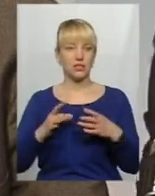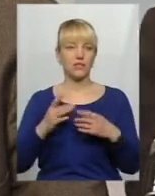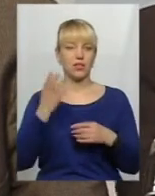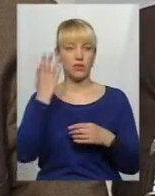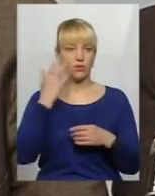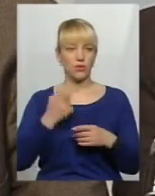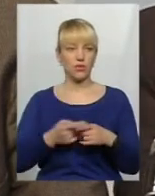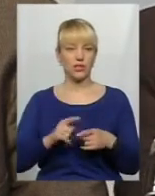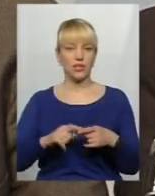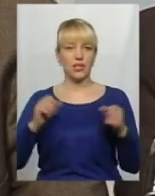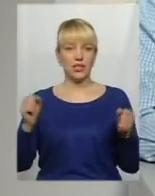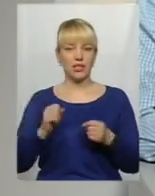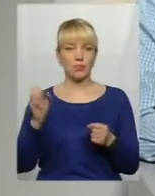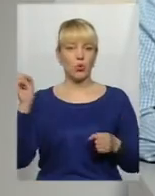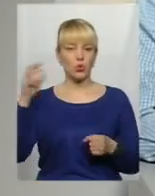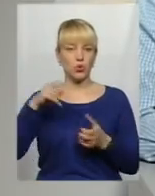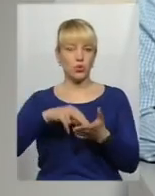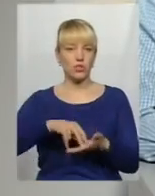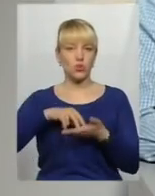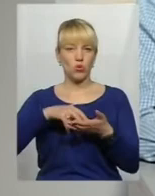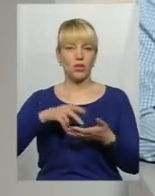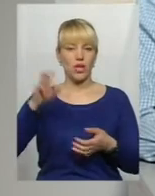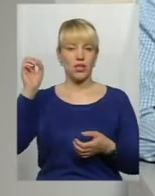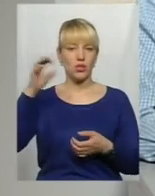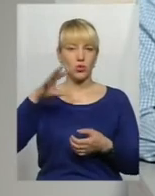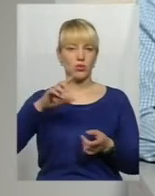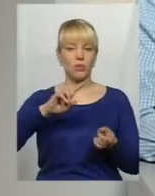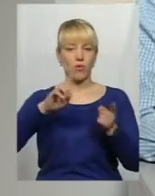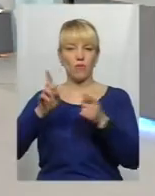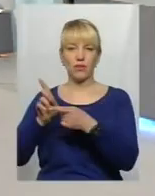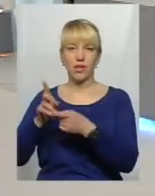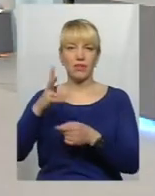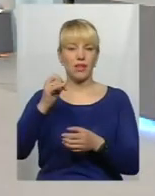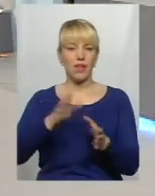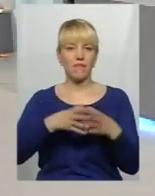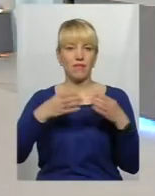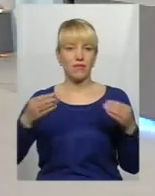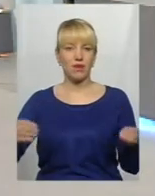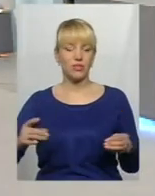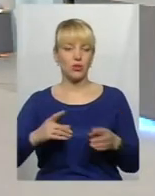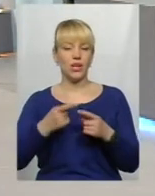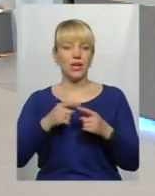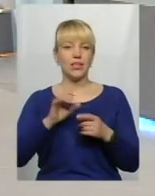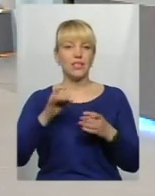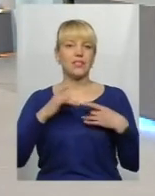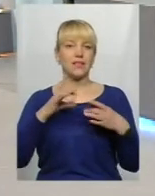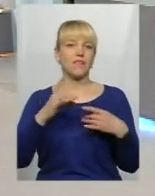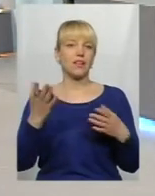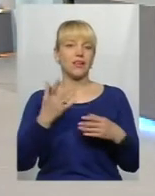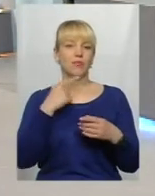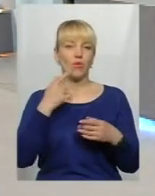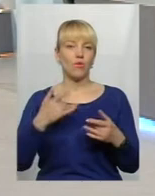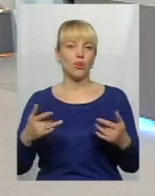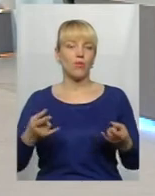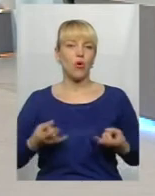зимового сонцестояння сонце повертається на весну, був цикл свят, який ми тепер називаємо різдв